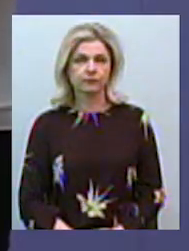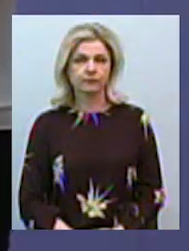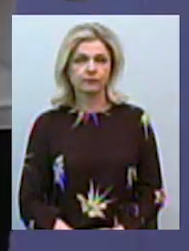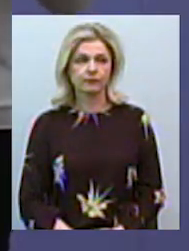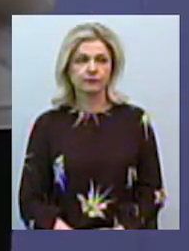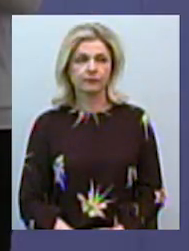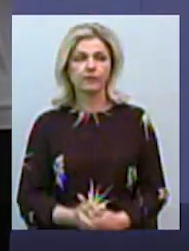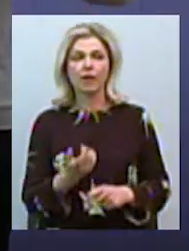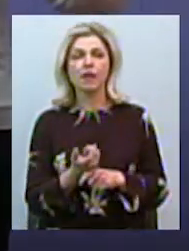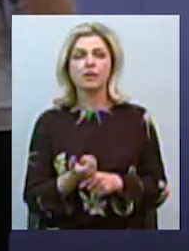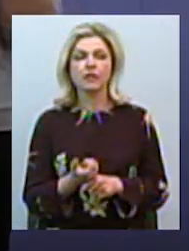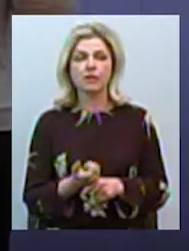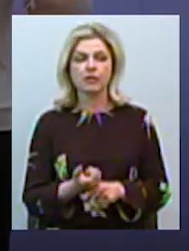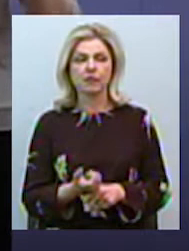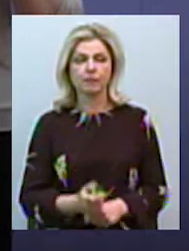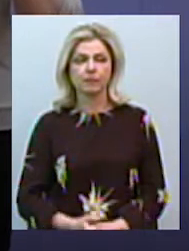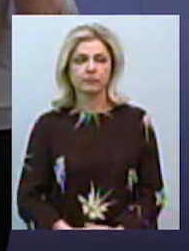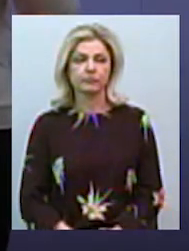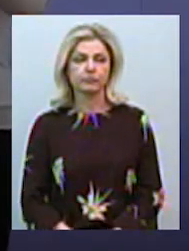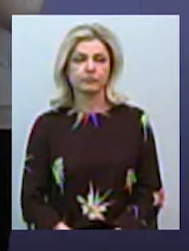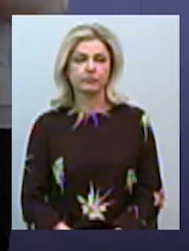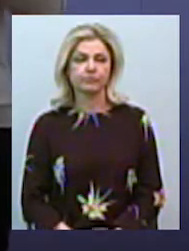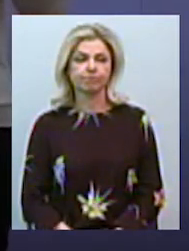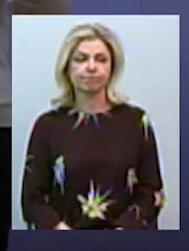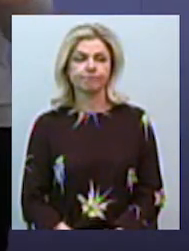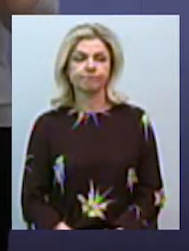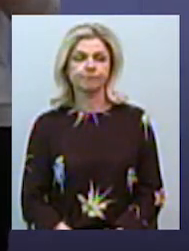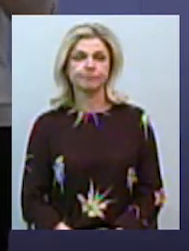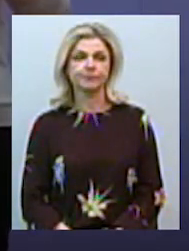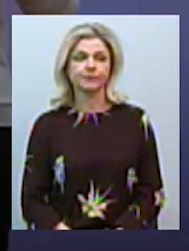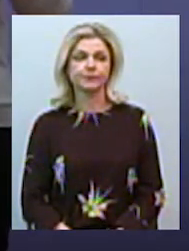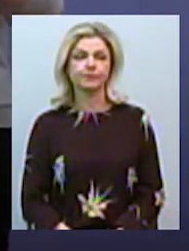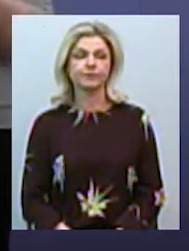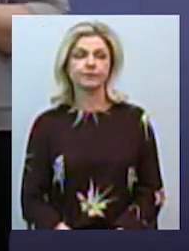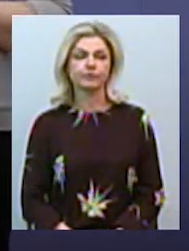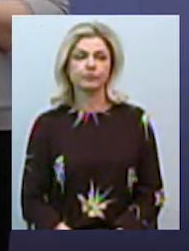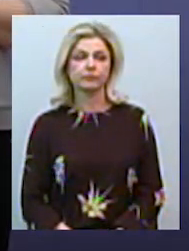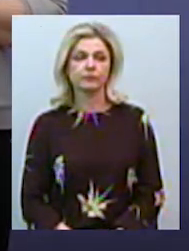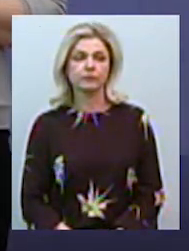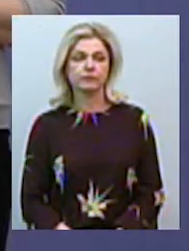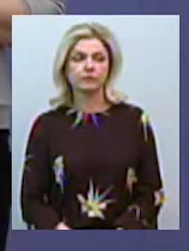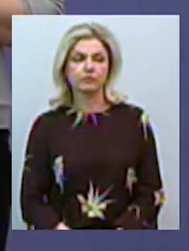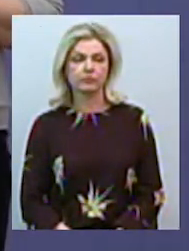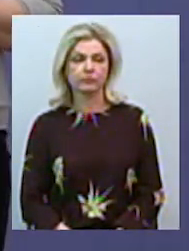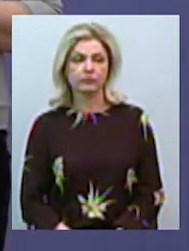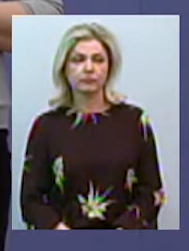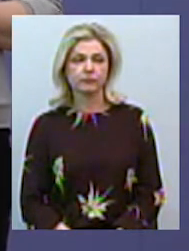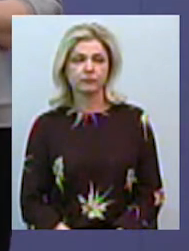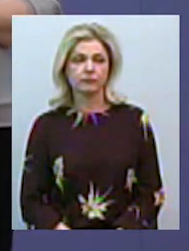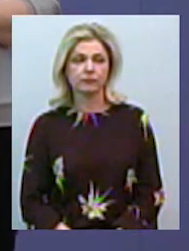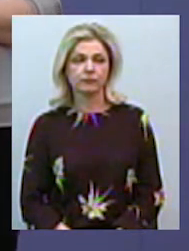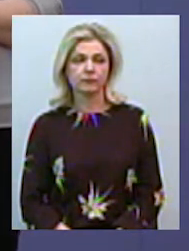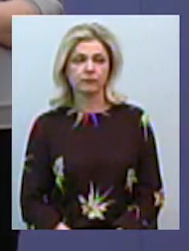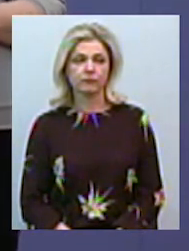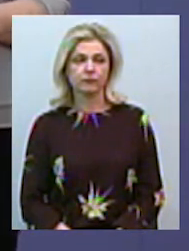Найбільша кількість летальних випадків сьогодні реєструється у хворих з цукровим діабетом. Ми ще раз наголошуємо,